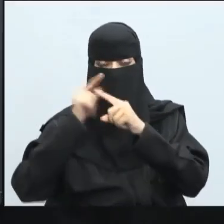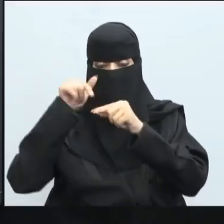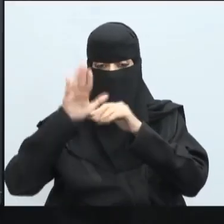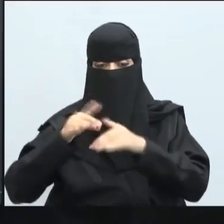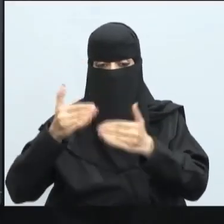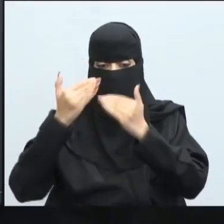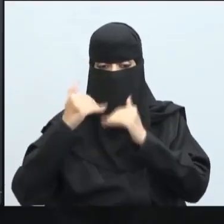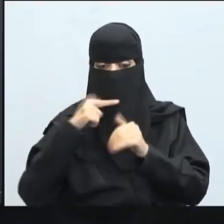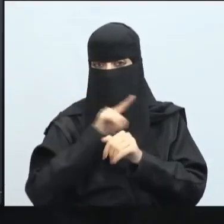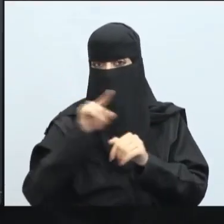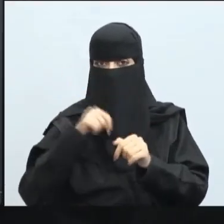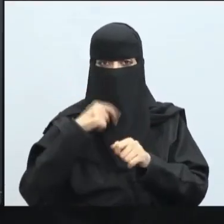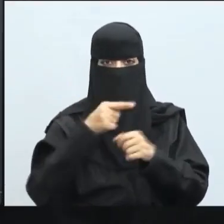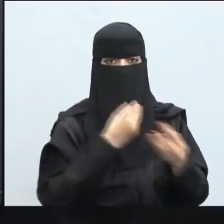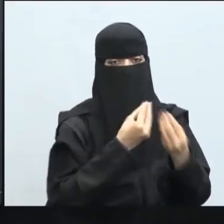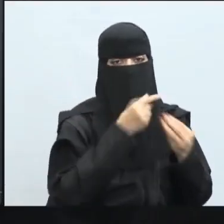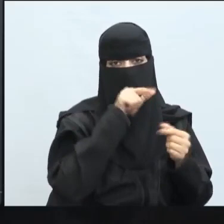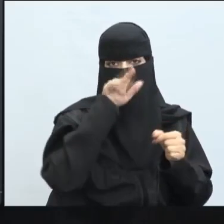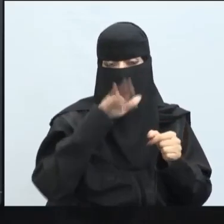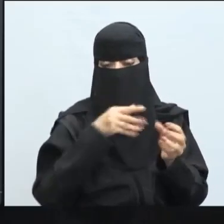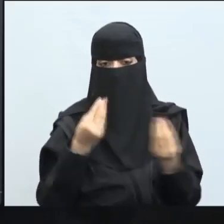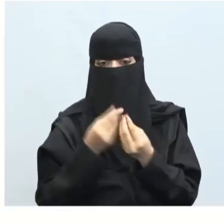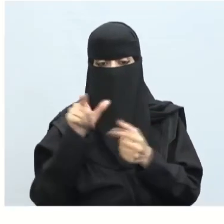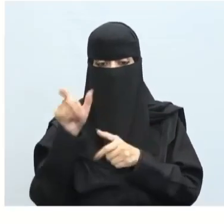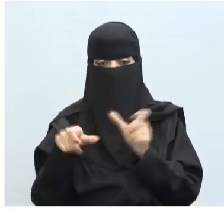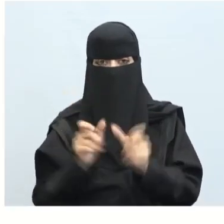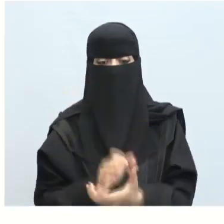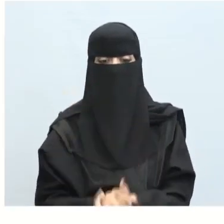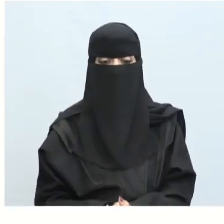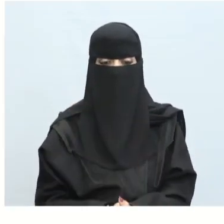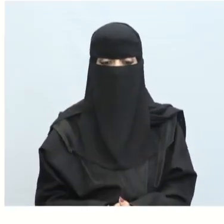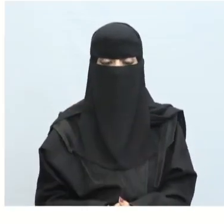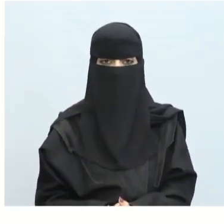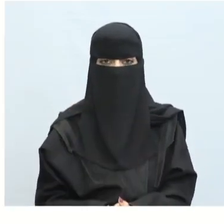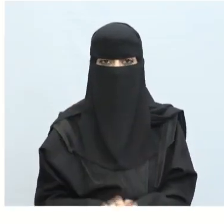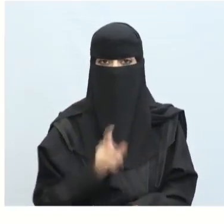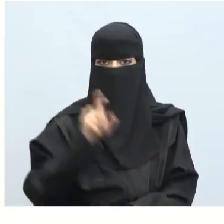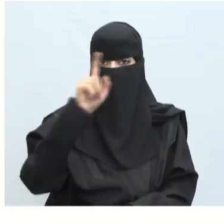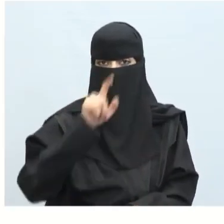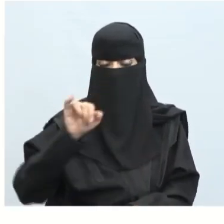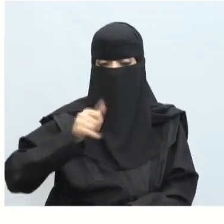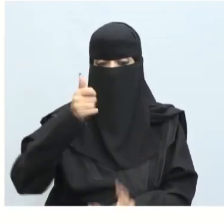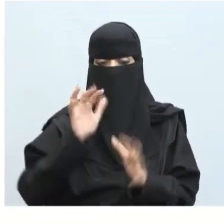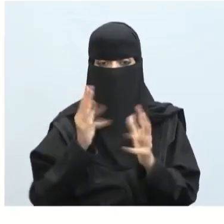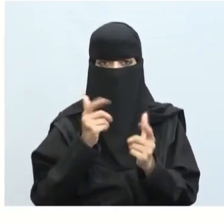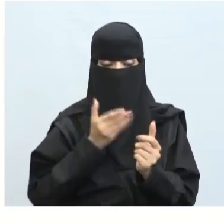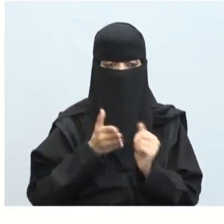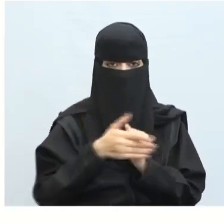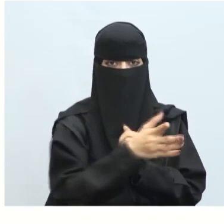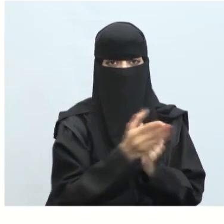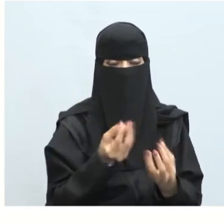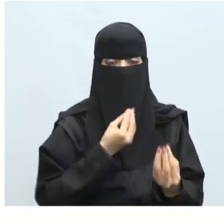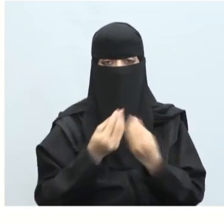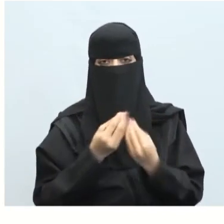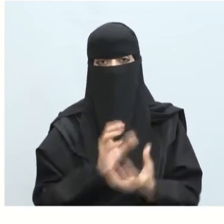لن يقبل التعامل مع هذه الكائنات سؤال عزيزي الطالب ما هي الخريطة